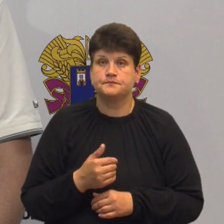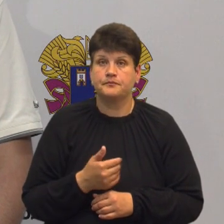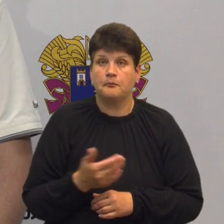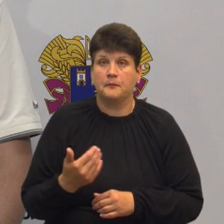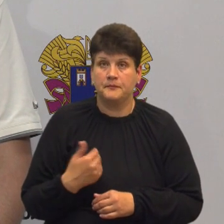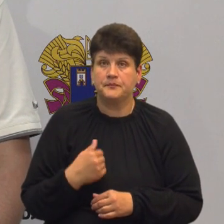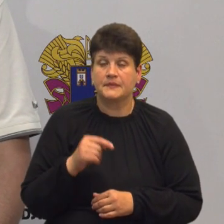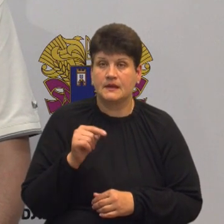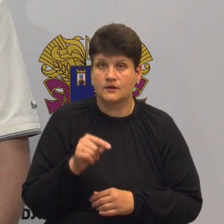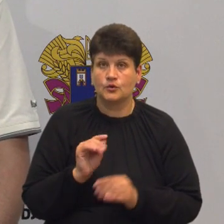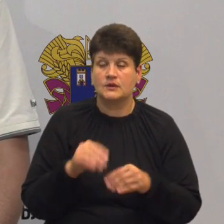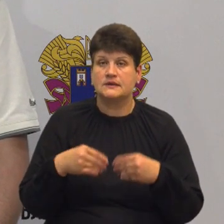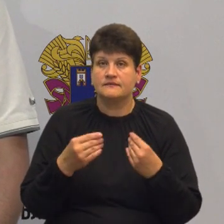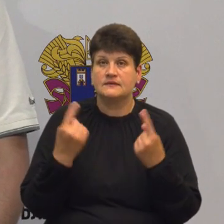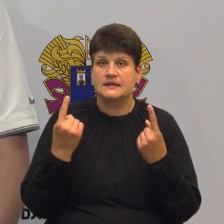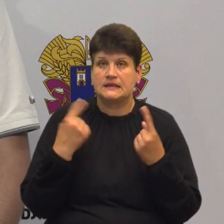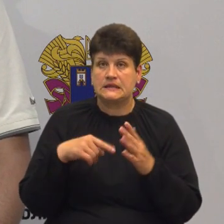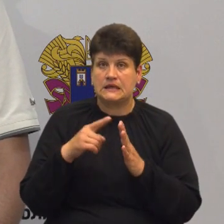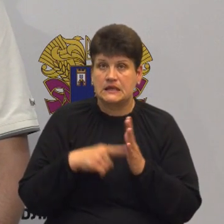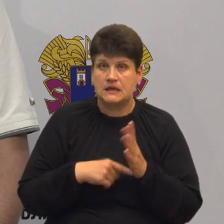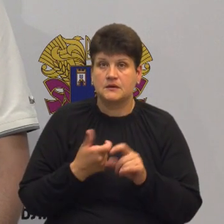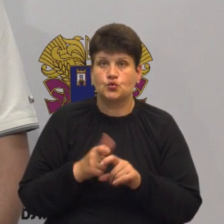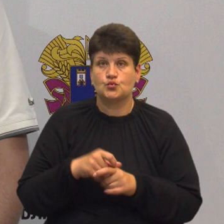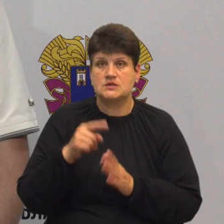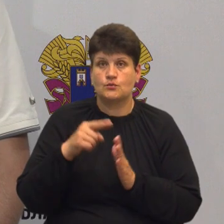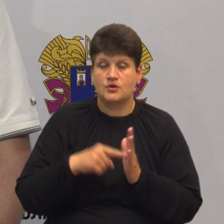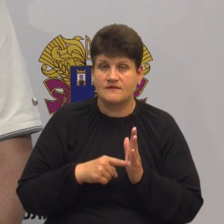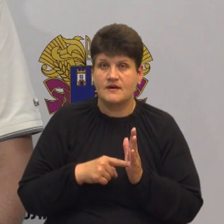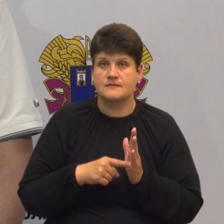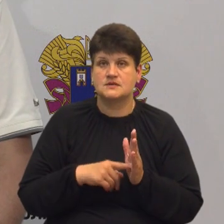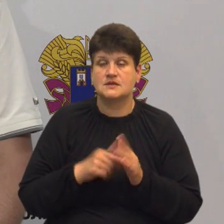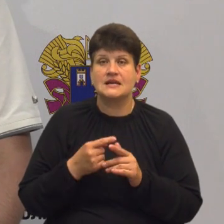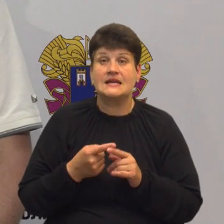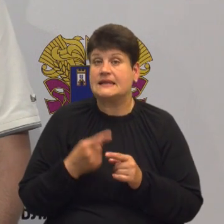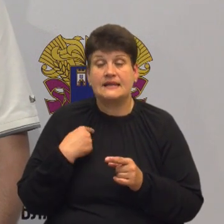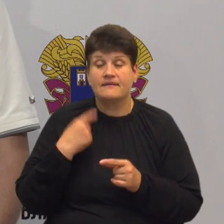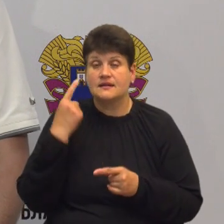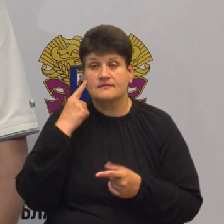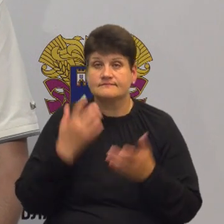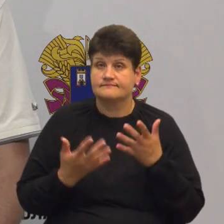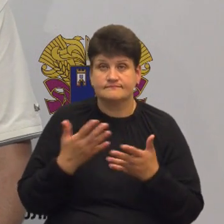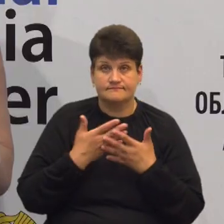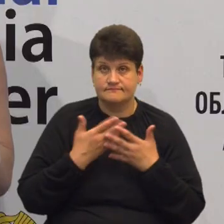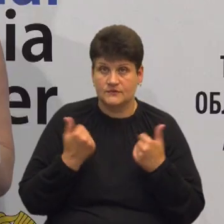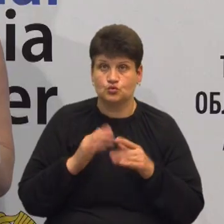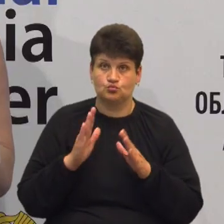покладаємо дуже великі надії і дуже сподіваємося, і навіть в цьому не сумніваємося, що він буде успішним.